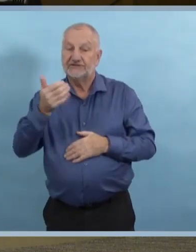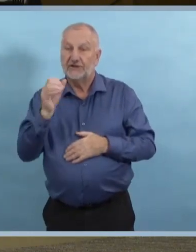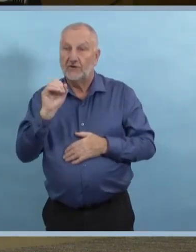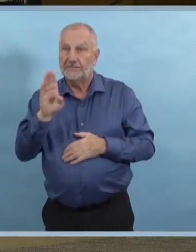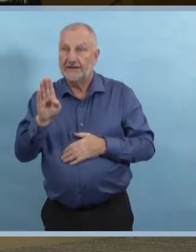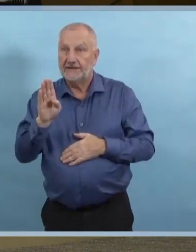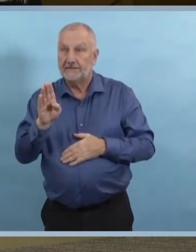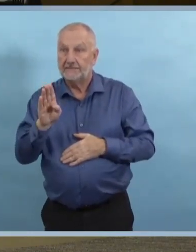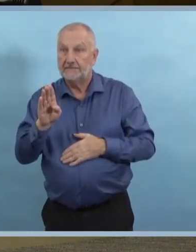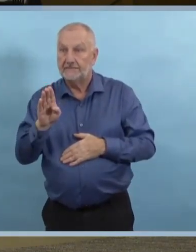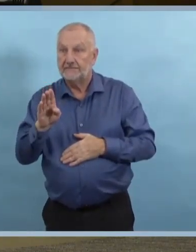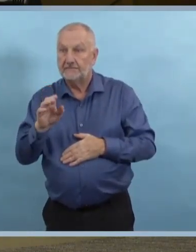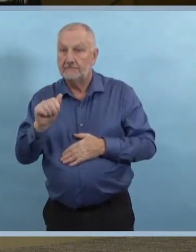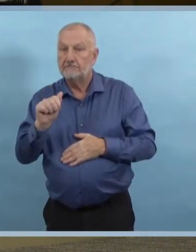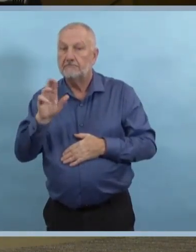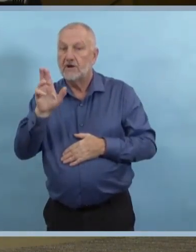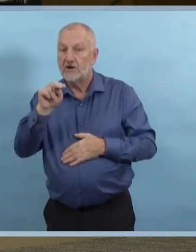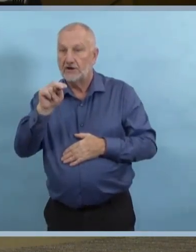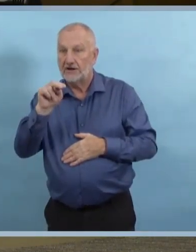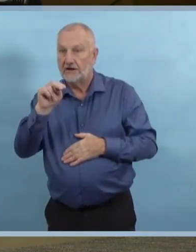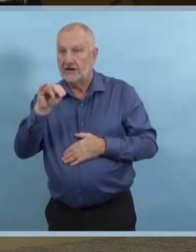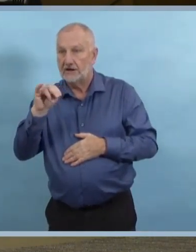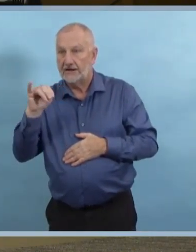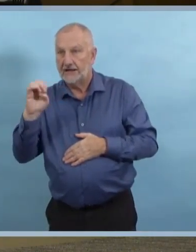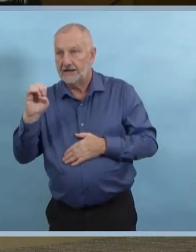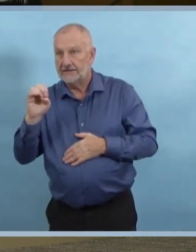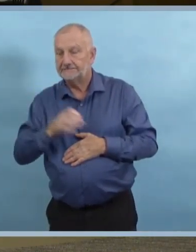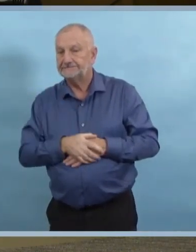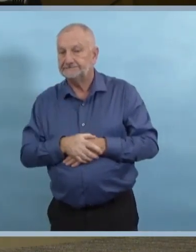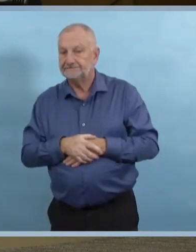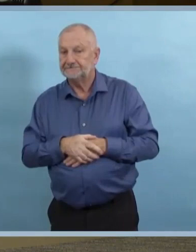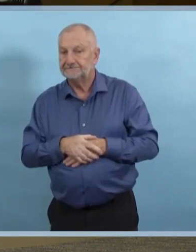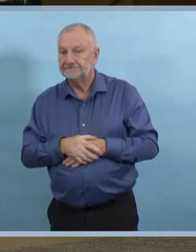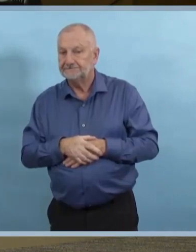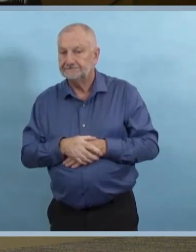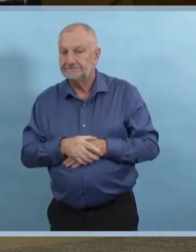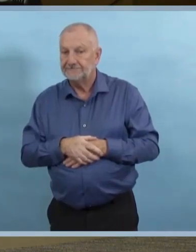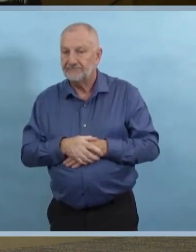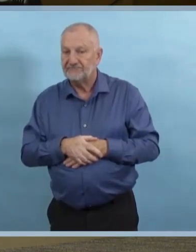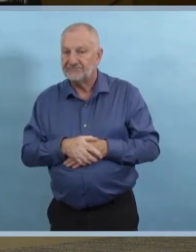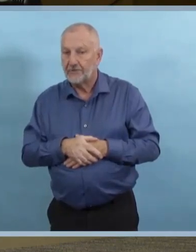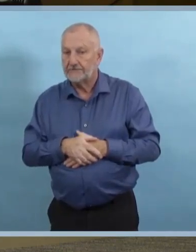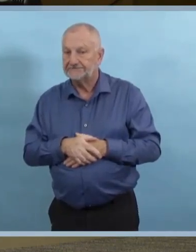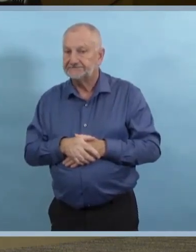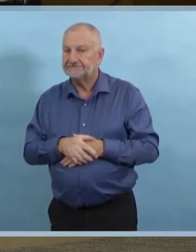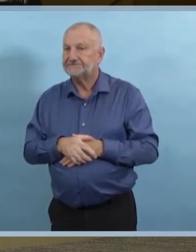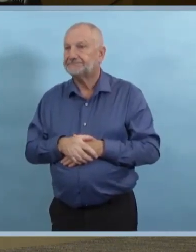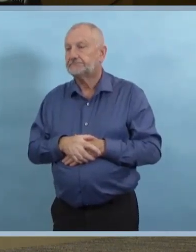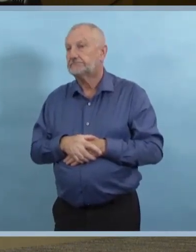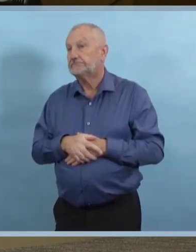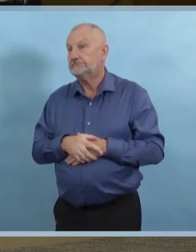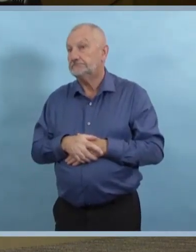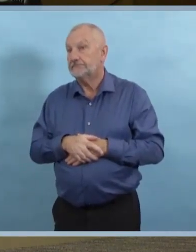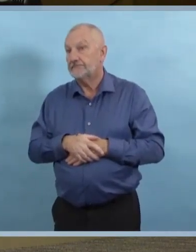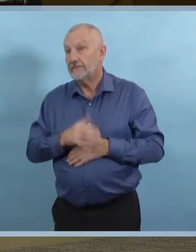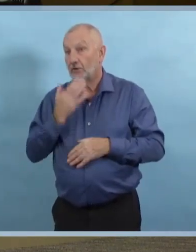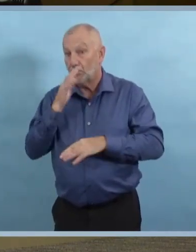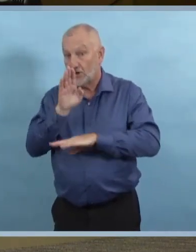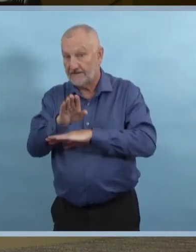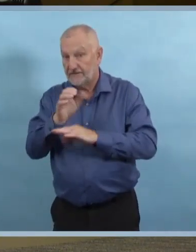Dr. Roussin, si nous voyons les chiffres continuer dans cette direction sans voir de changement,